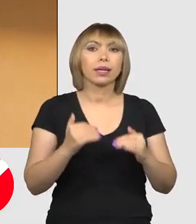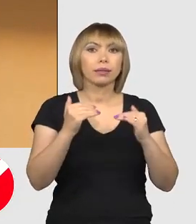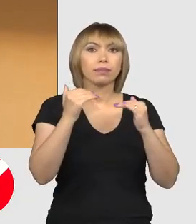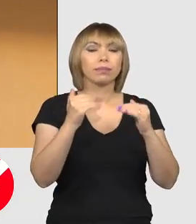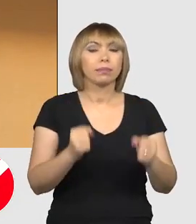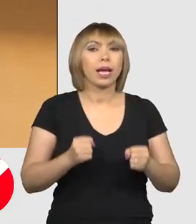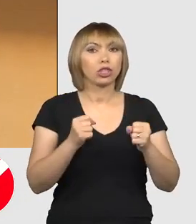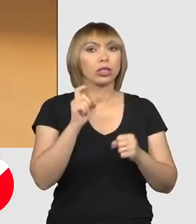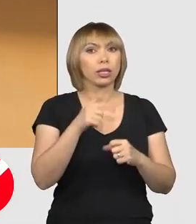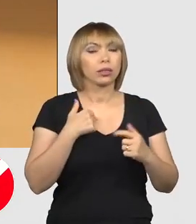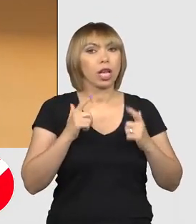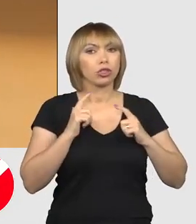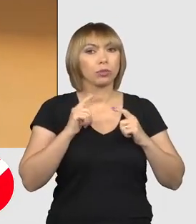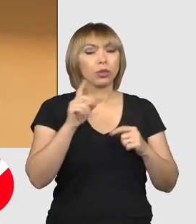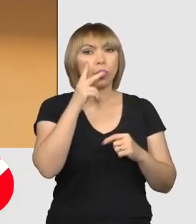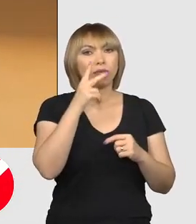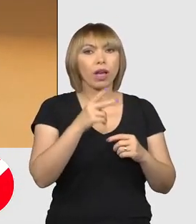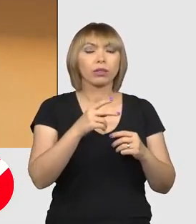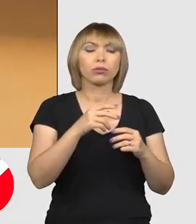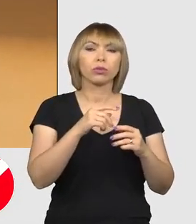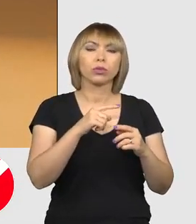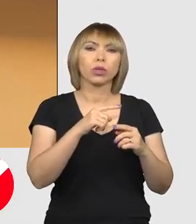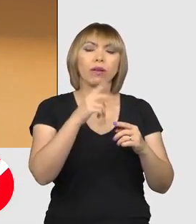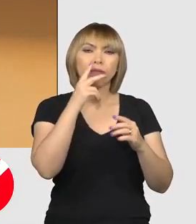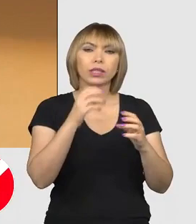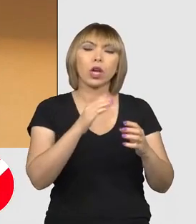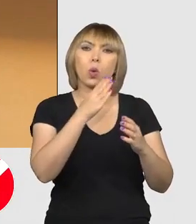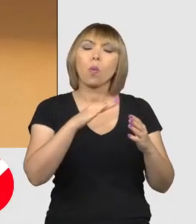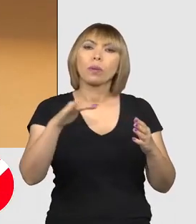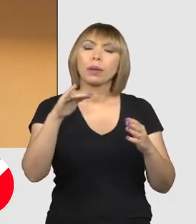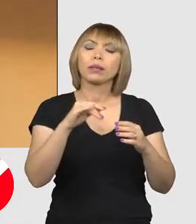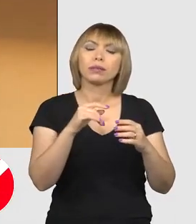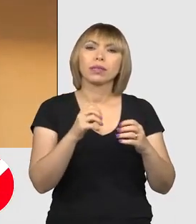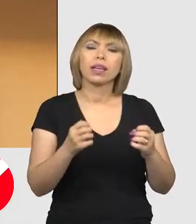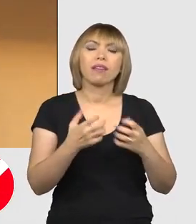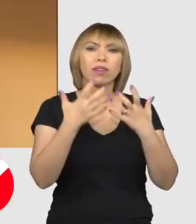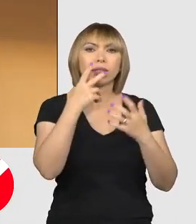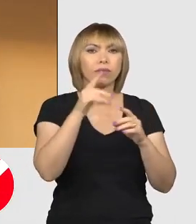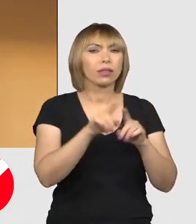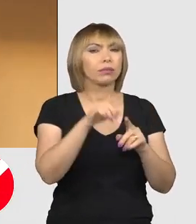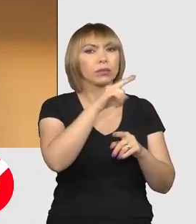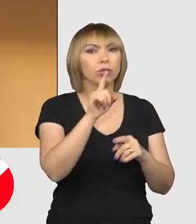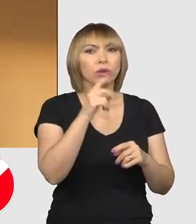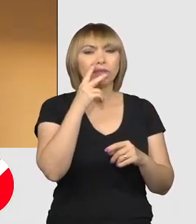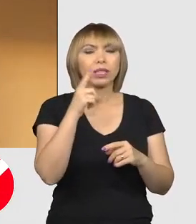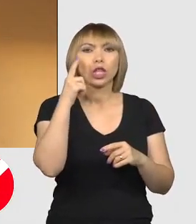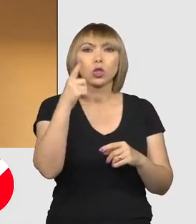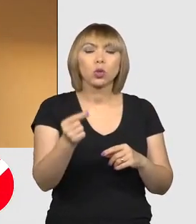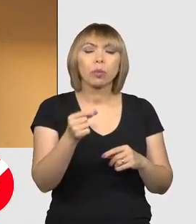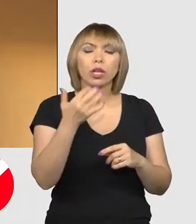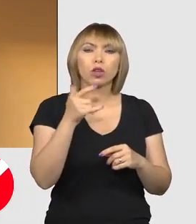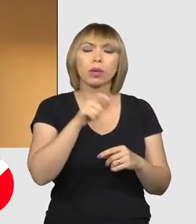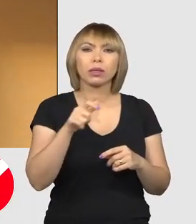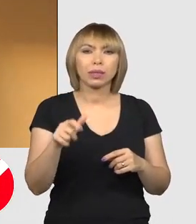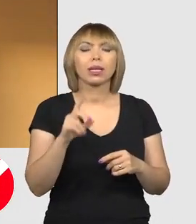accelerat decât ne așteptam. Deci nu vedem acea decuplare de curba de infectări pe care am văzut-o în țările cu o rază mare vaccinare. vedem aproape dublarea numărului de persoane.